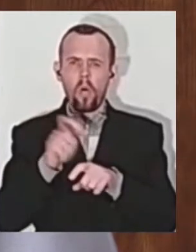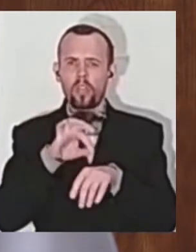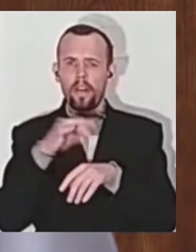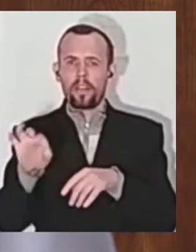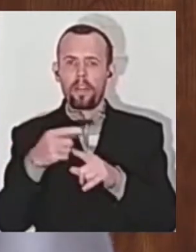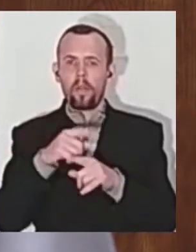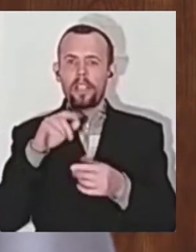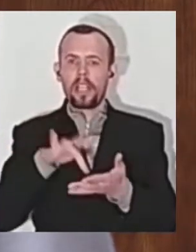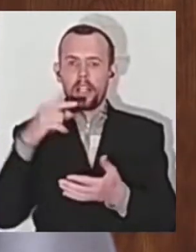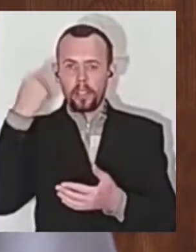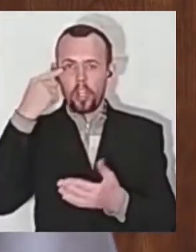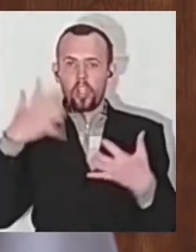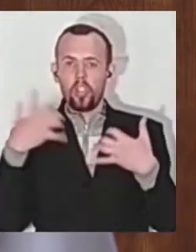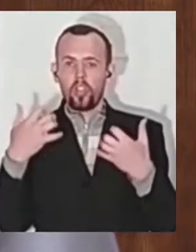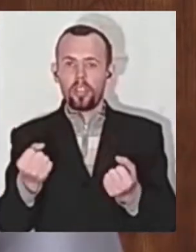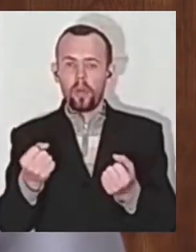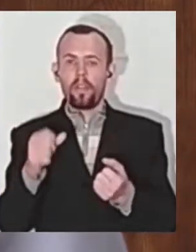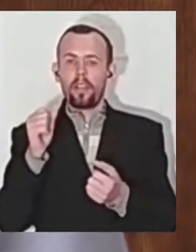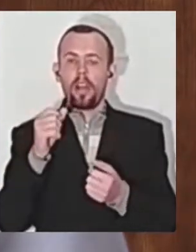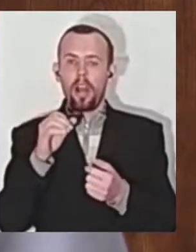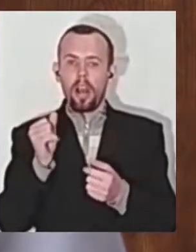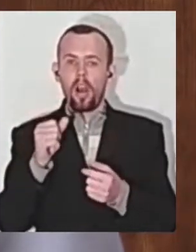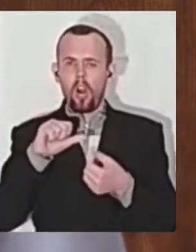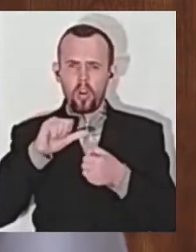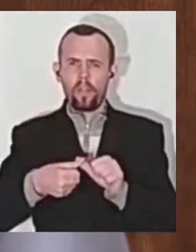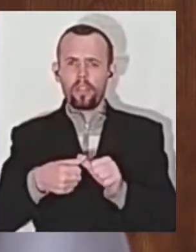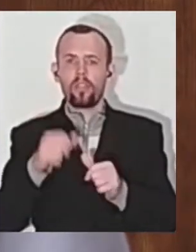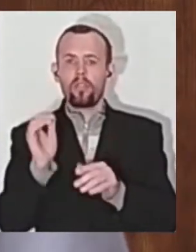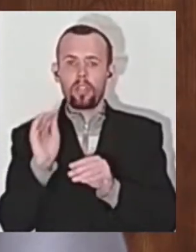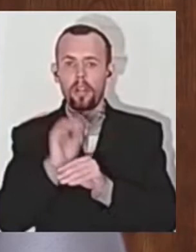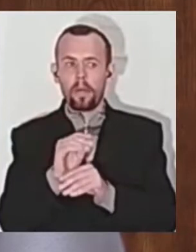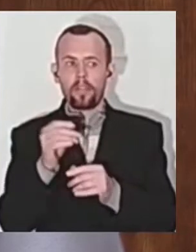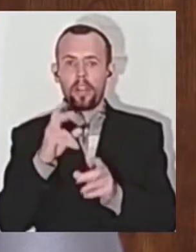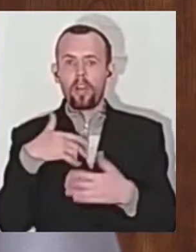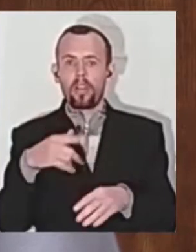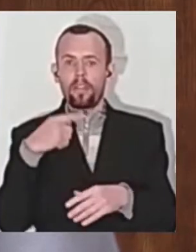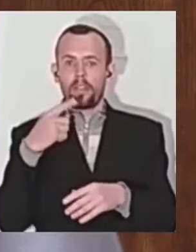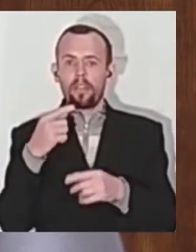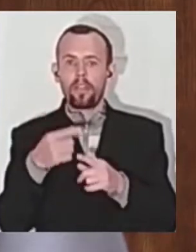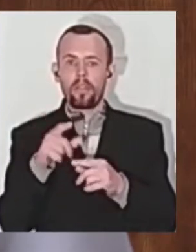здоров'я, а хронічні доповняться як уже геріатричний будинок